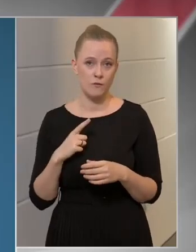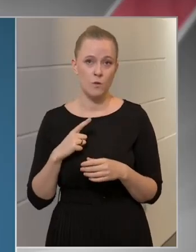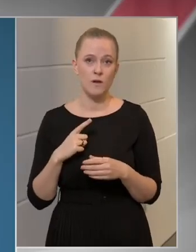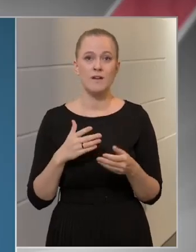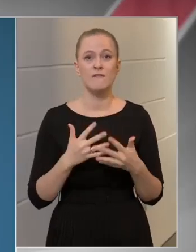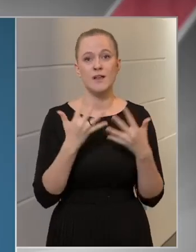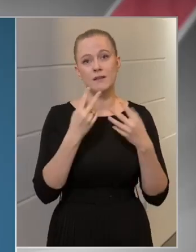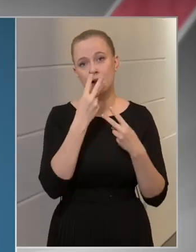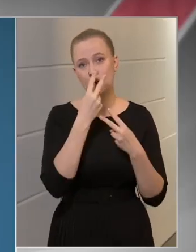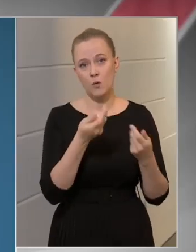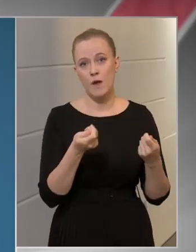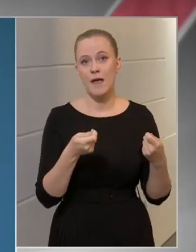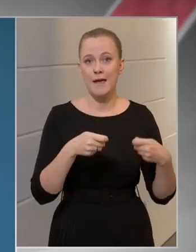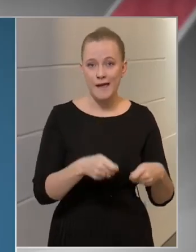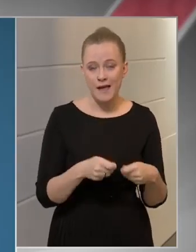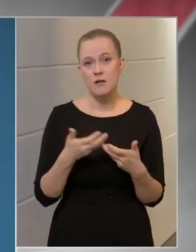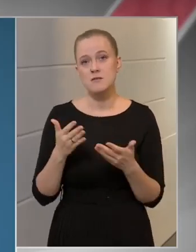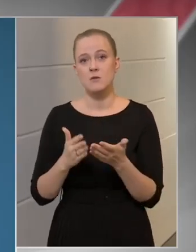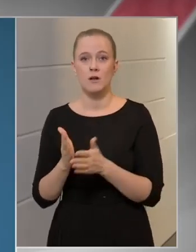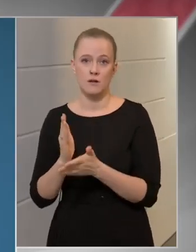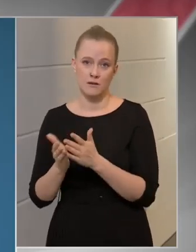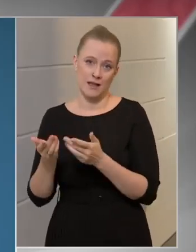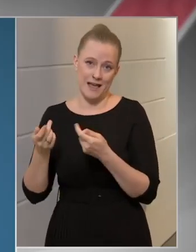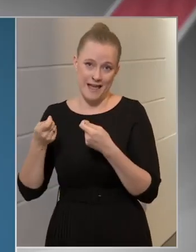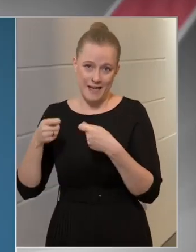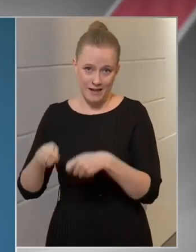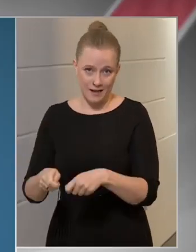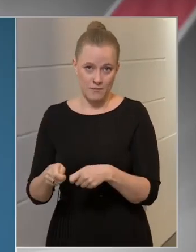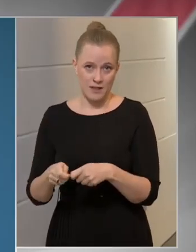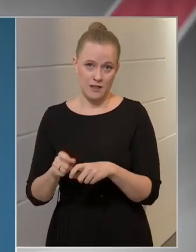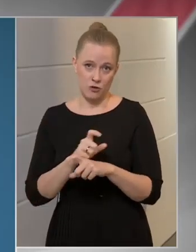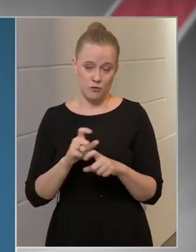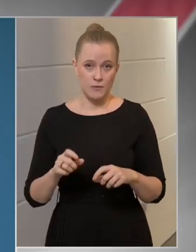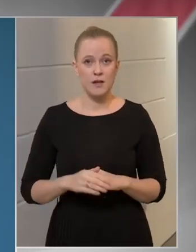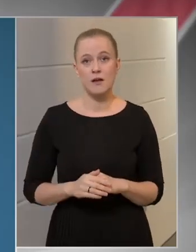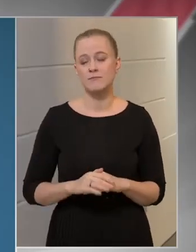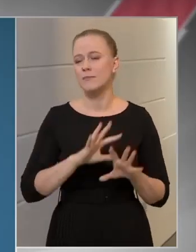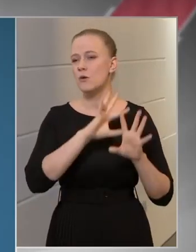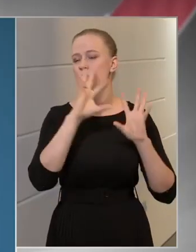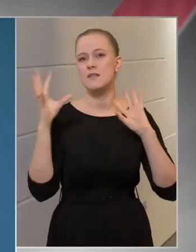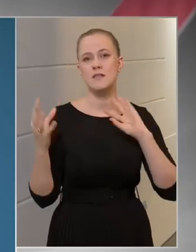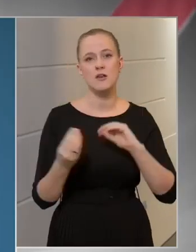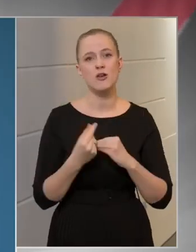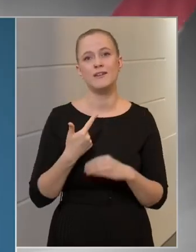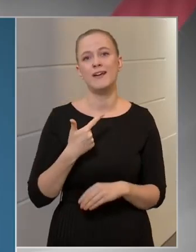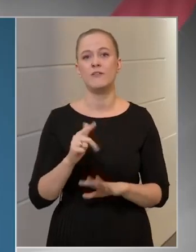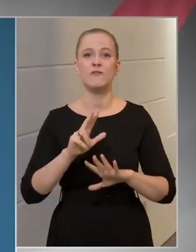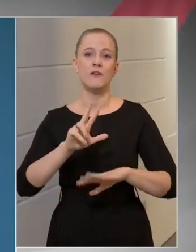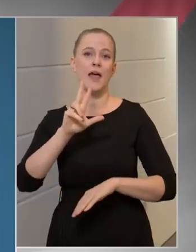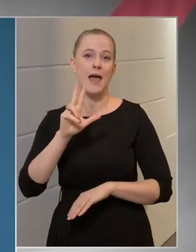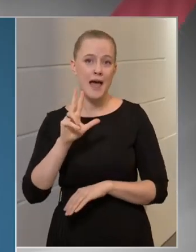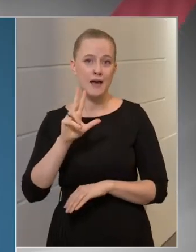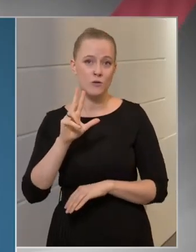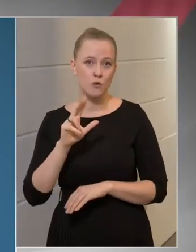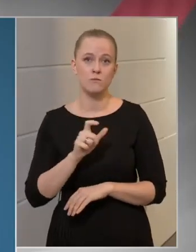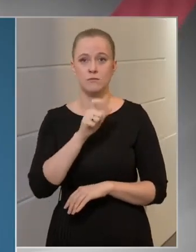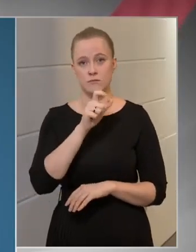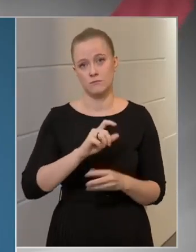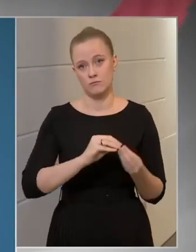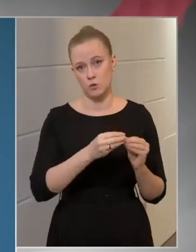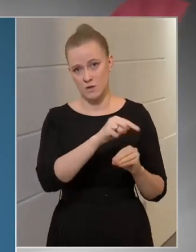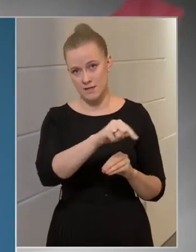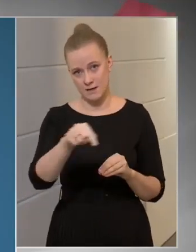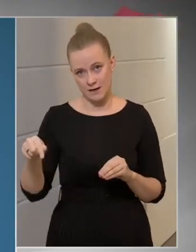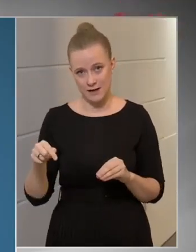szolgáltatási hely idéglenes bezárása mellett, így a jogszabály hatályba lépése óta ezidáig 73 üzlet, létesítmény,